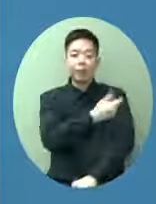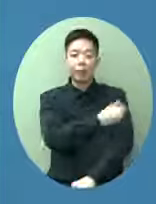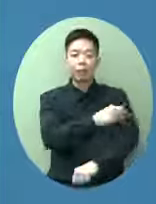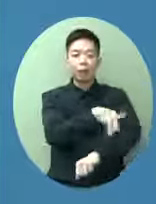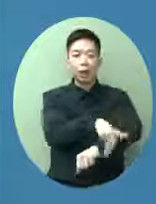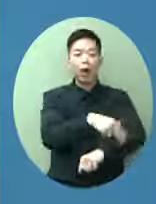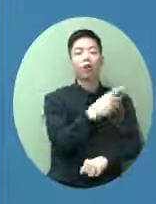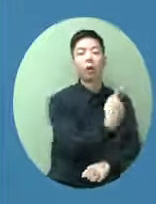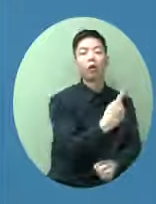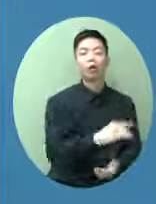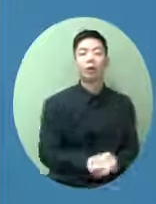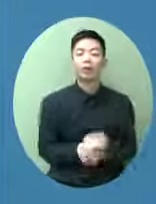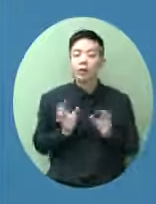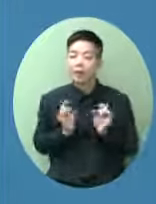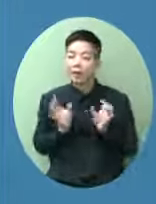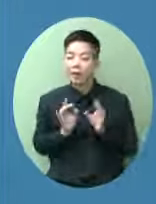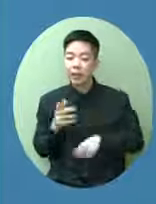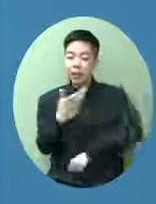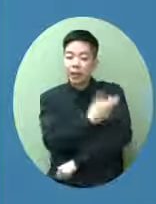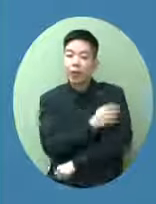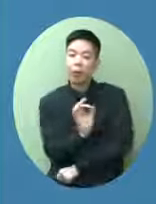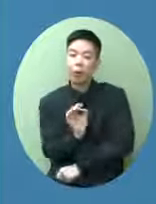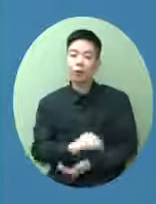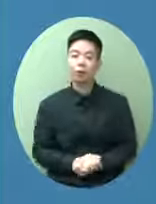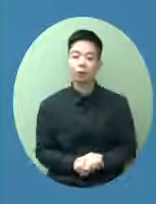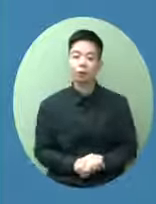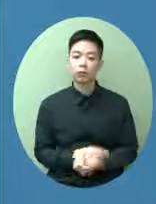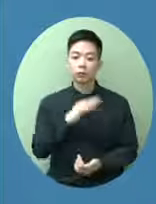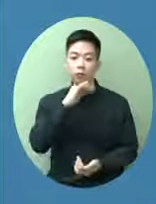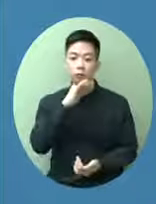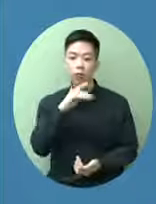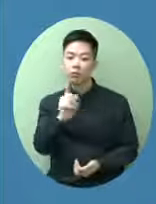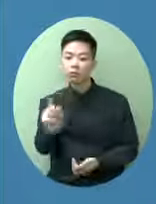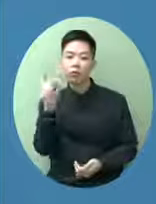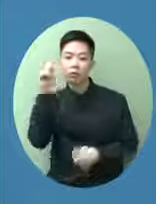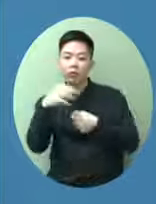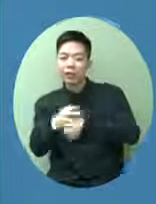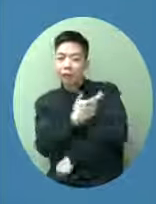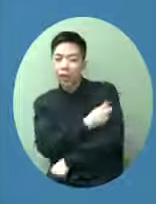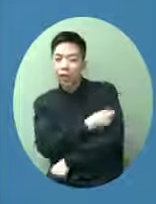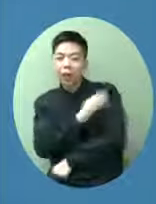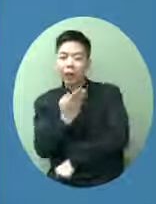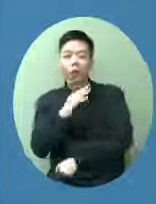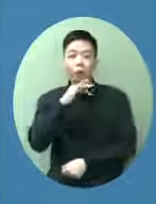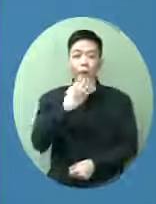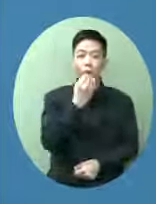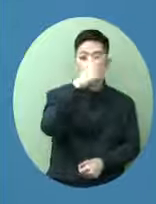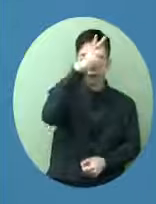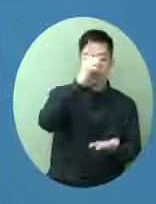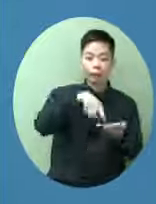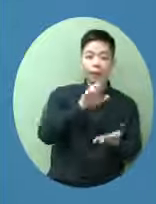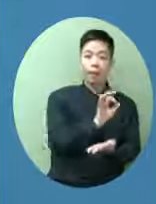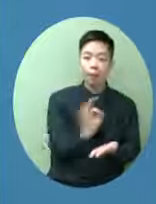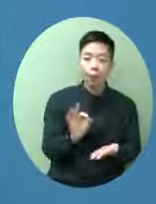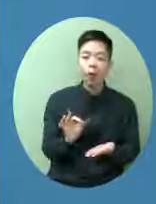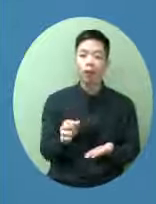不知道大家知不知道有人說我想打第三針如果政府未推出第三針是沒有人可以在香港打第三針的因為